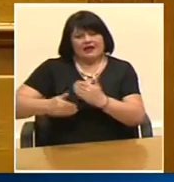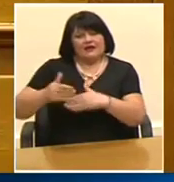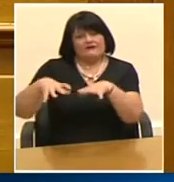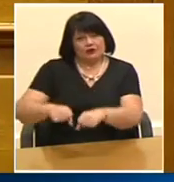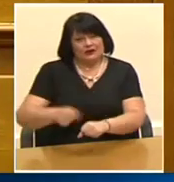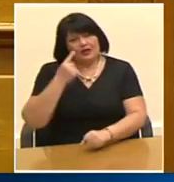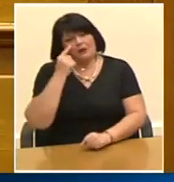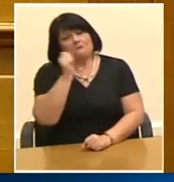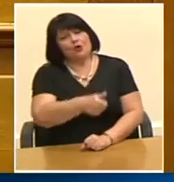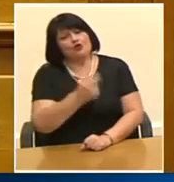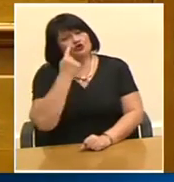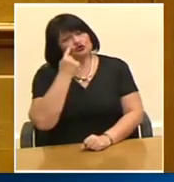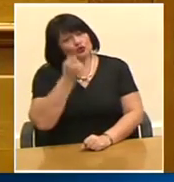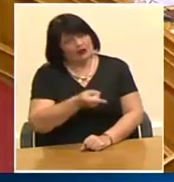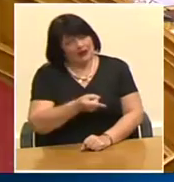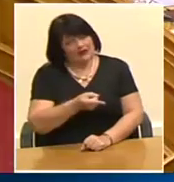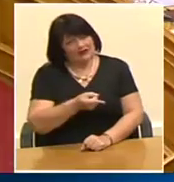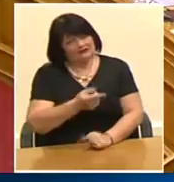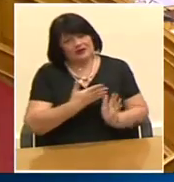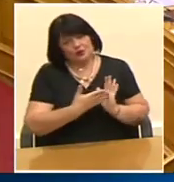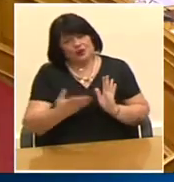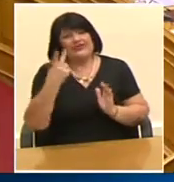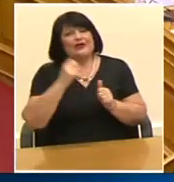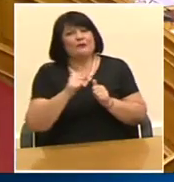διαπιστώσετε μόνοι σας μόλις παρέλθουν λίγοι μήνες